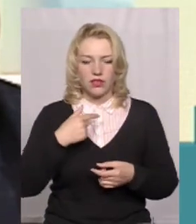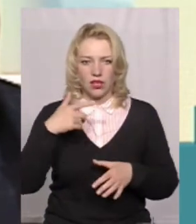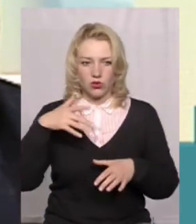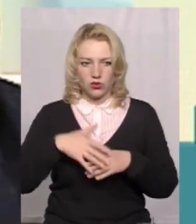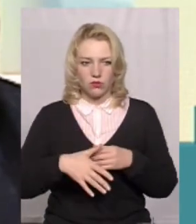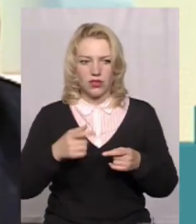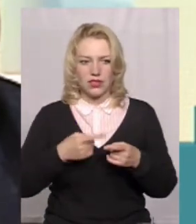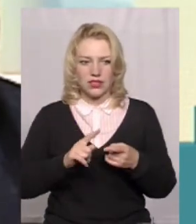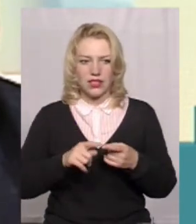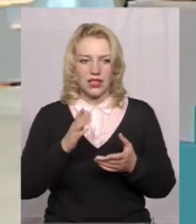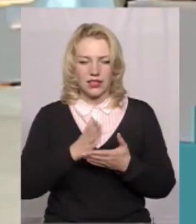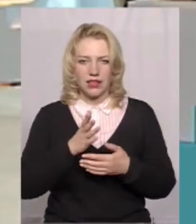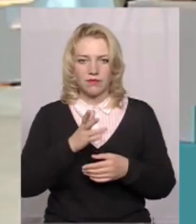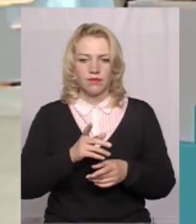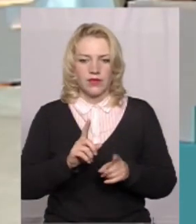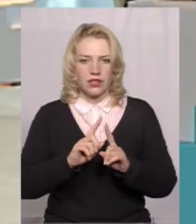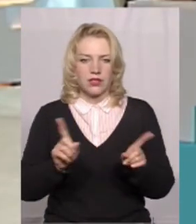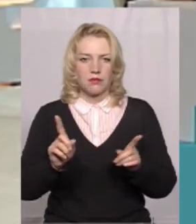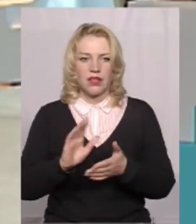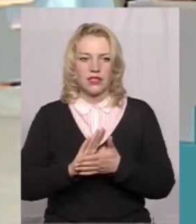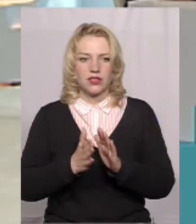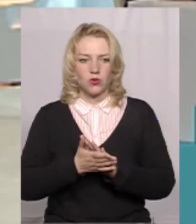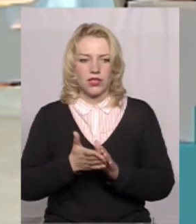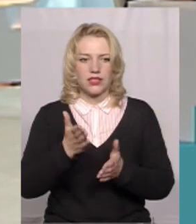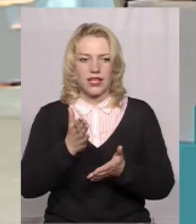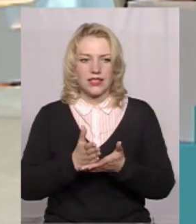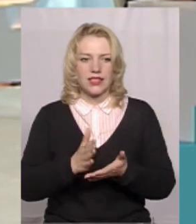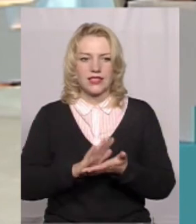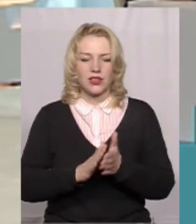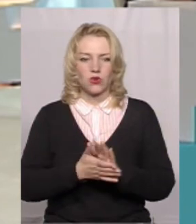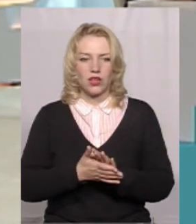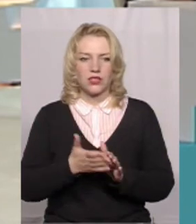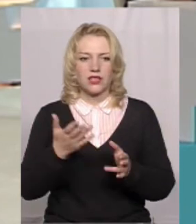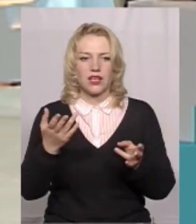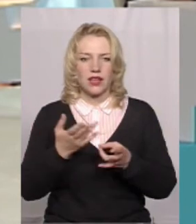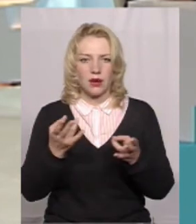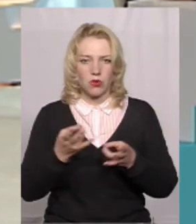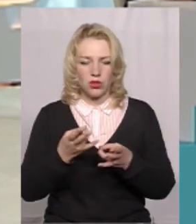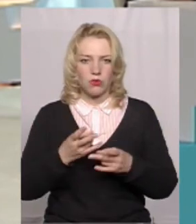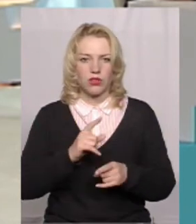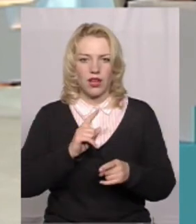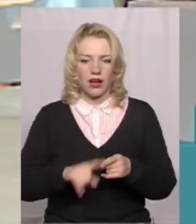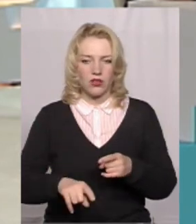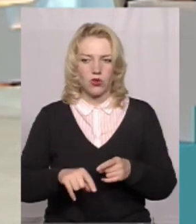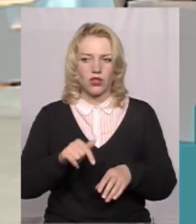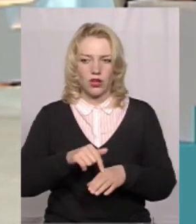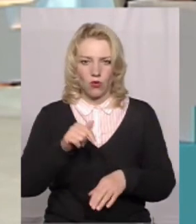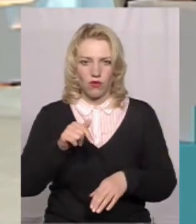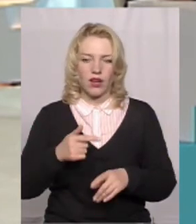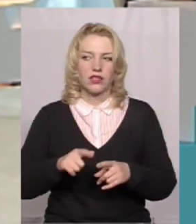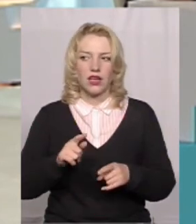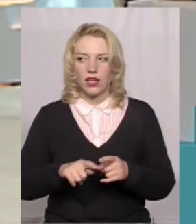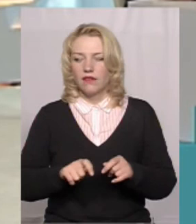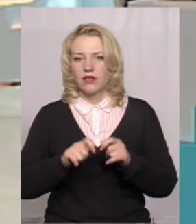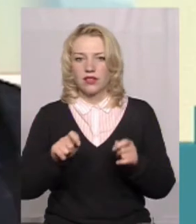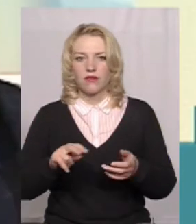я розумію, це є екстремальна ситуація, так? Є ситуація, яка потребує негайного реагування. Відкриваю